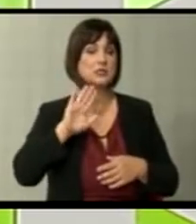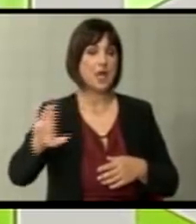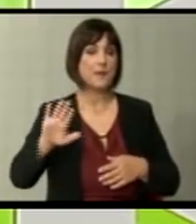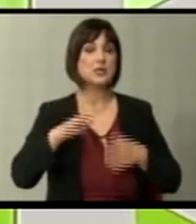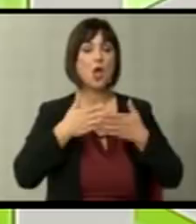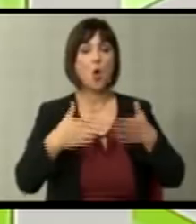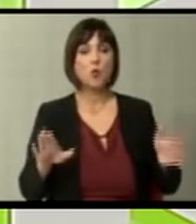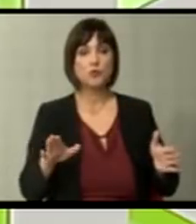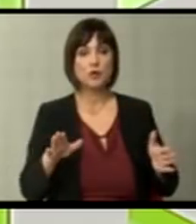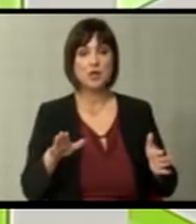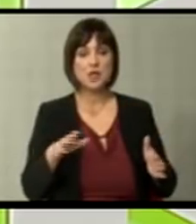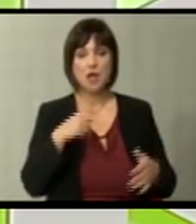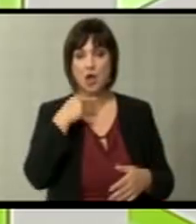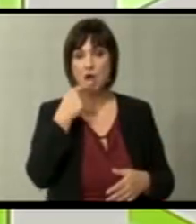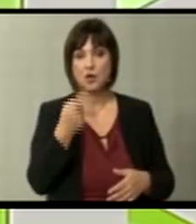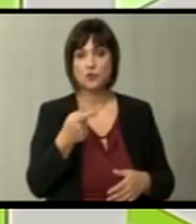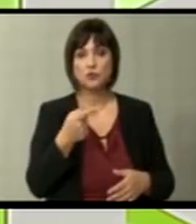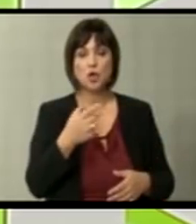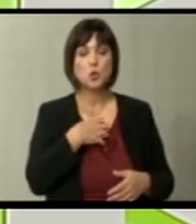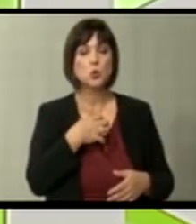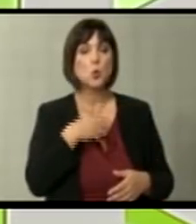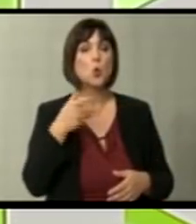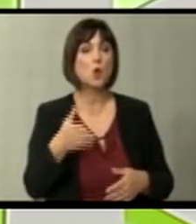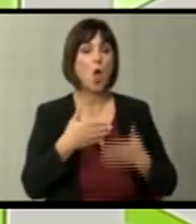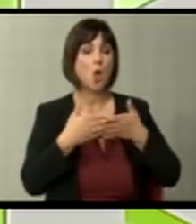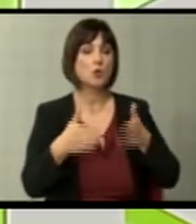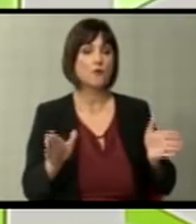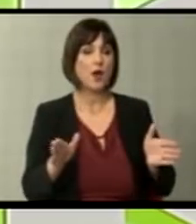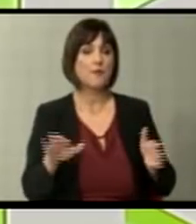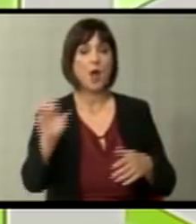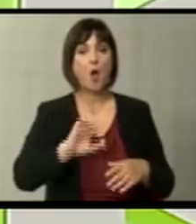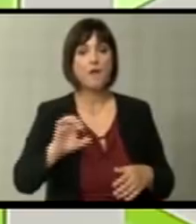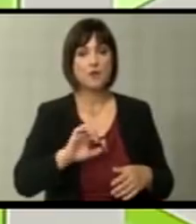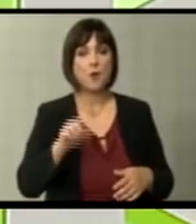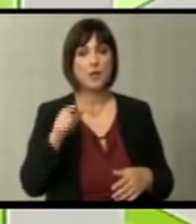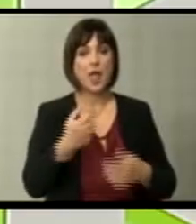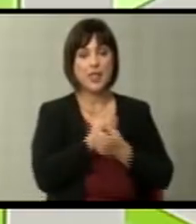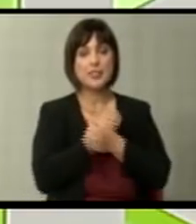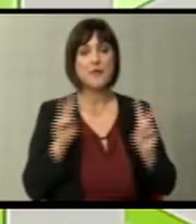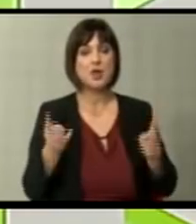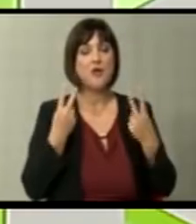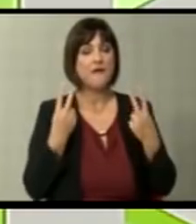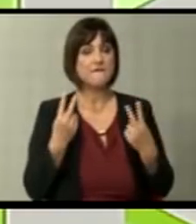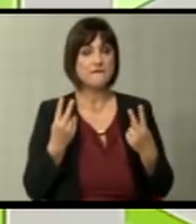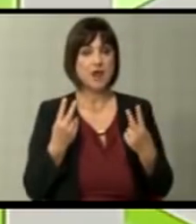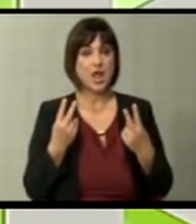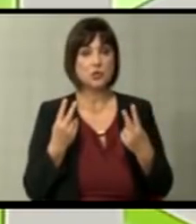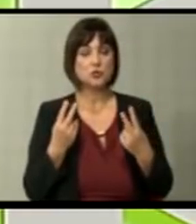како да го наречам дух кон отварање кон Европа и кон демократските вредности